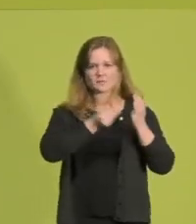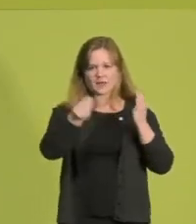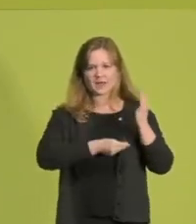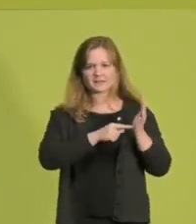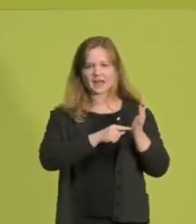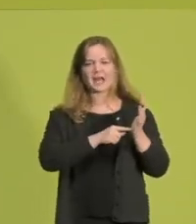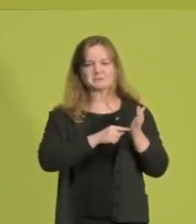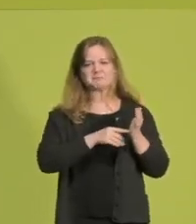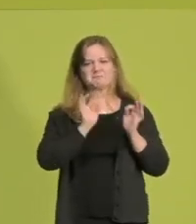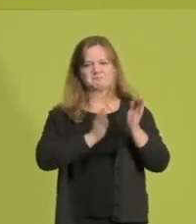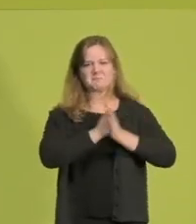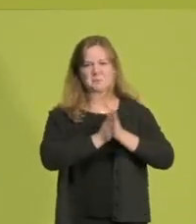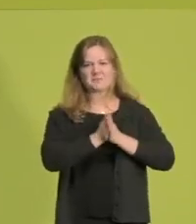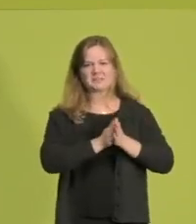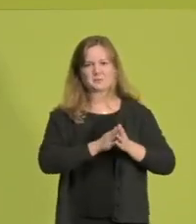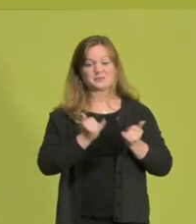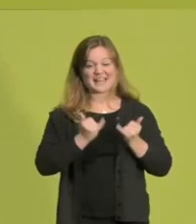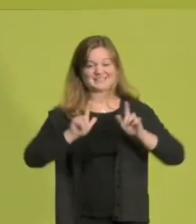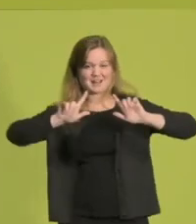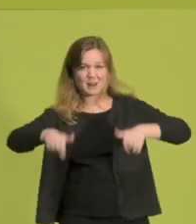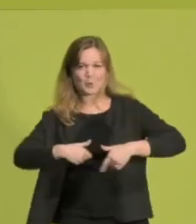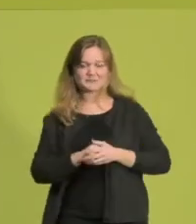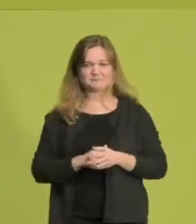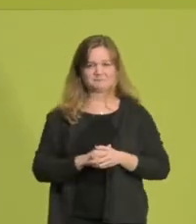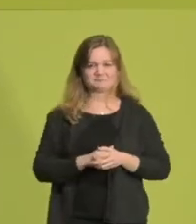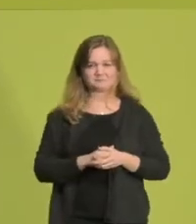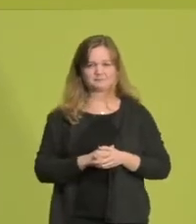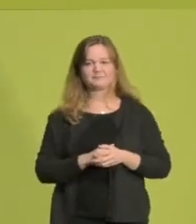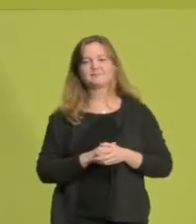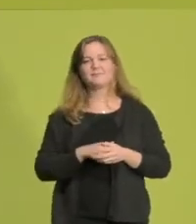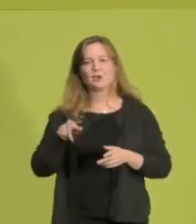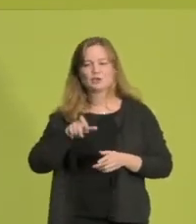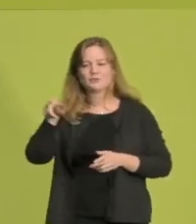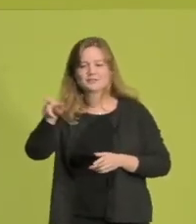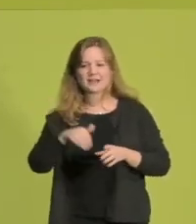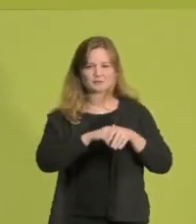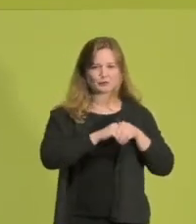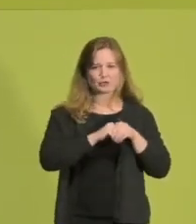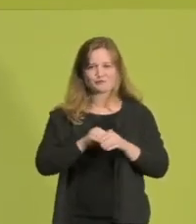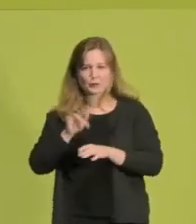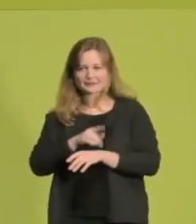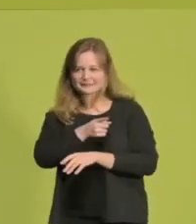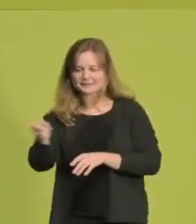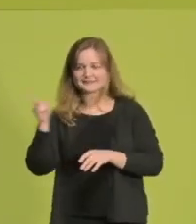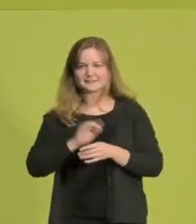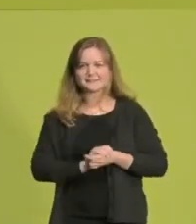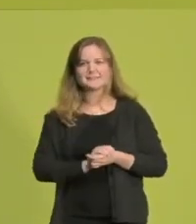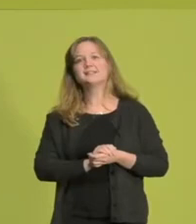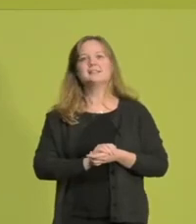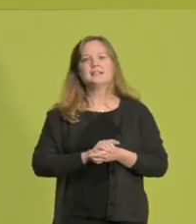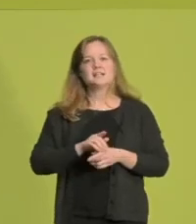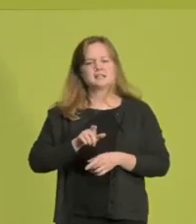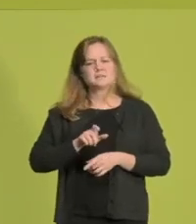Stück vorgelegt. Jetzt geht es ans Umsetzen. Liebe nordrhein-westfälische Freundinnen und Freunde, Nordrhein-Westfalen